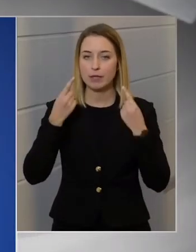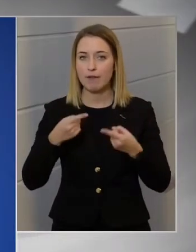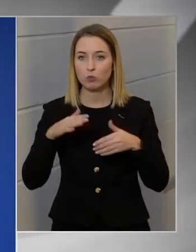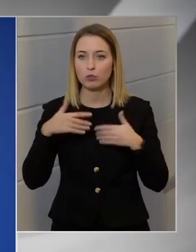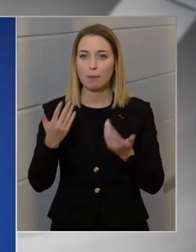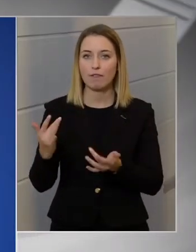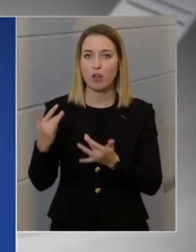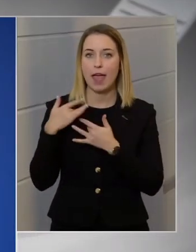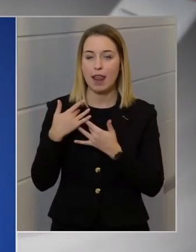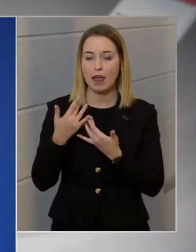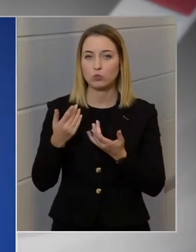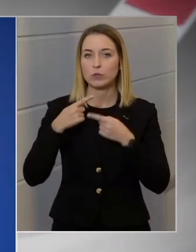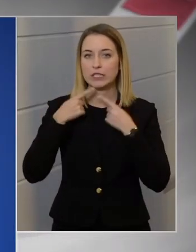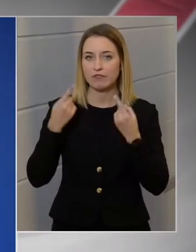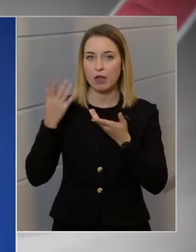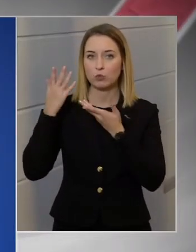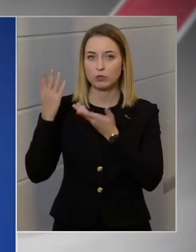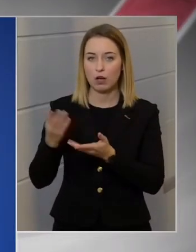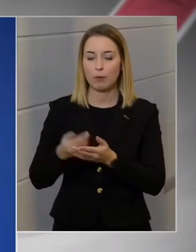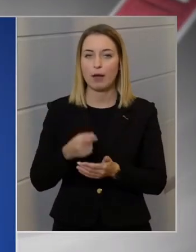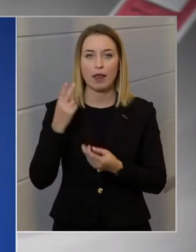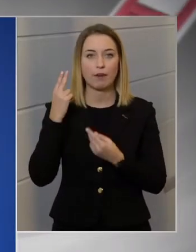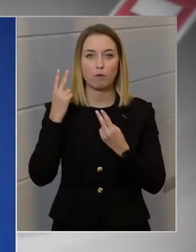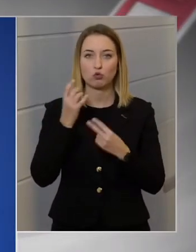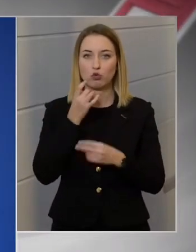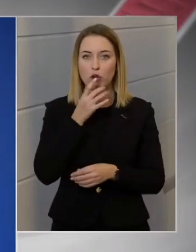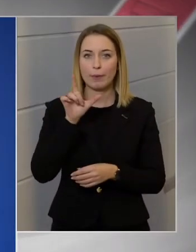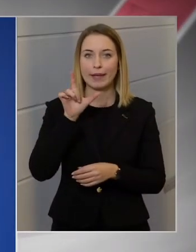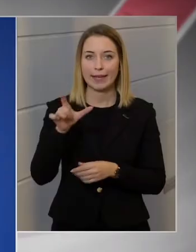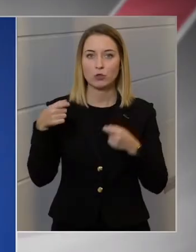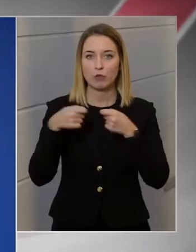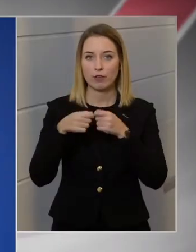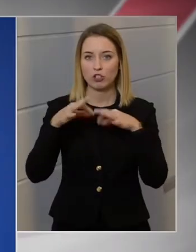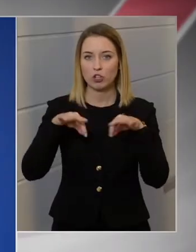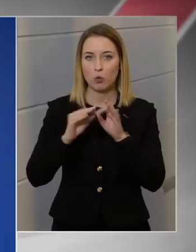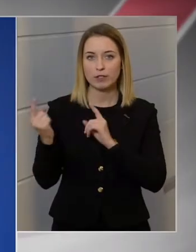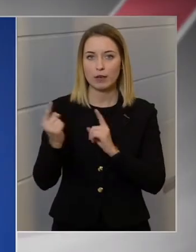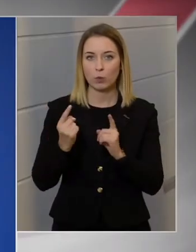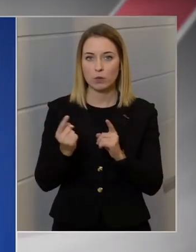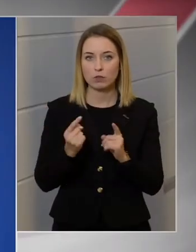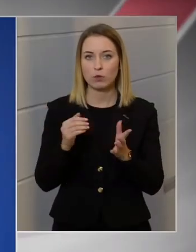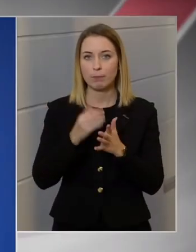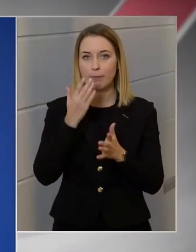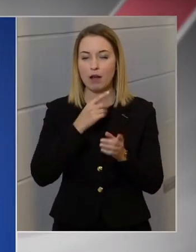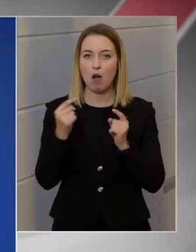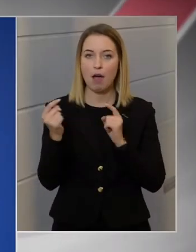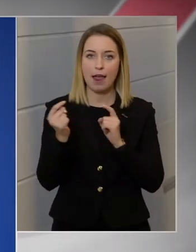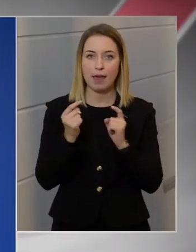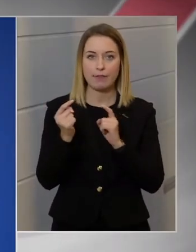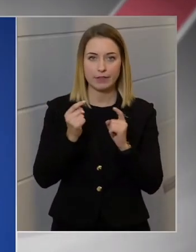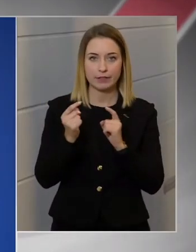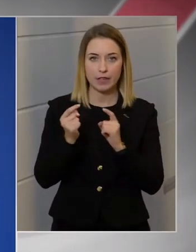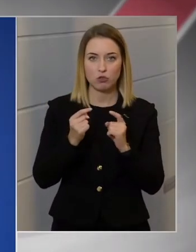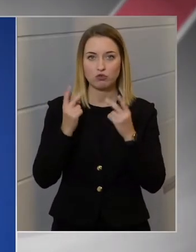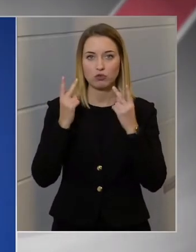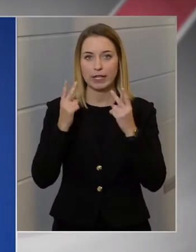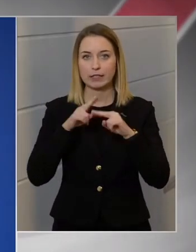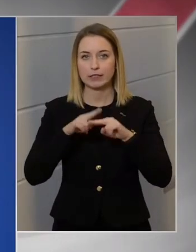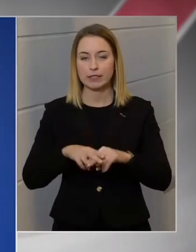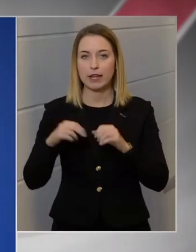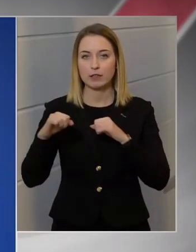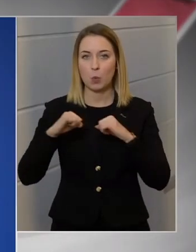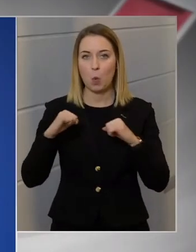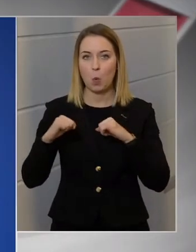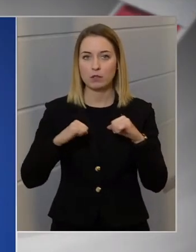nyilvánultak meg. Én szerintem a legfontosabb, hogy két szövetséges ország között, még hogyha ellentétes értékrendű